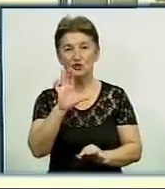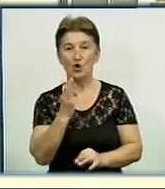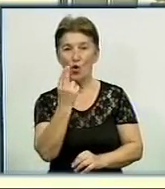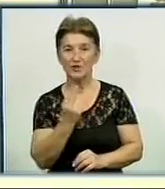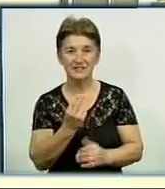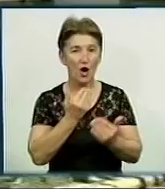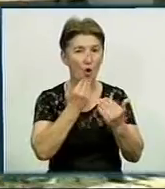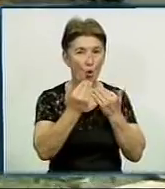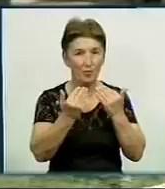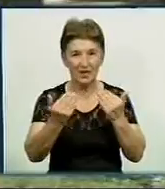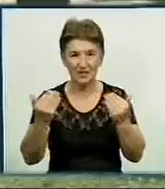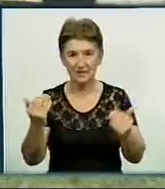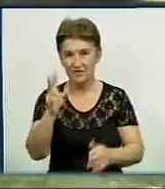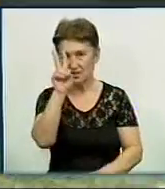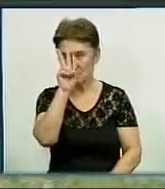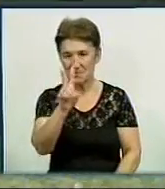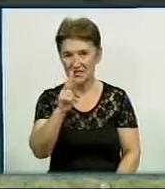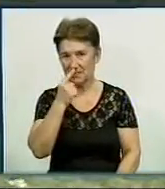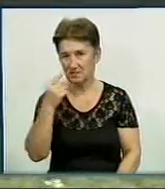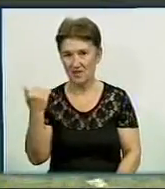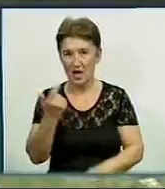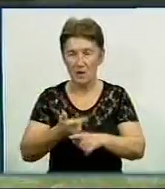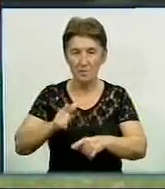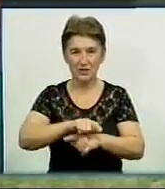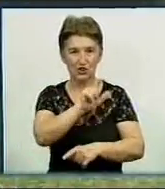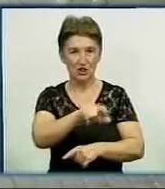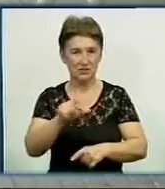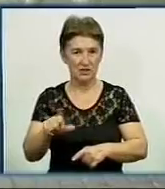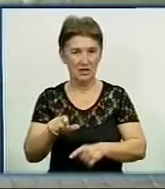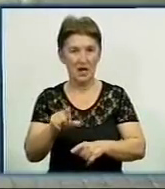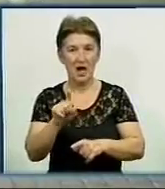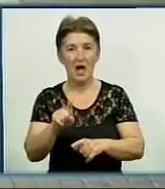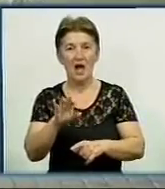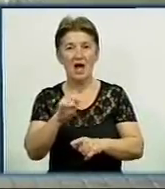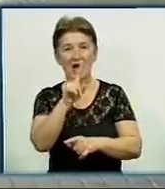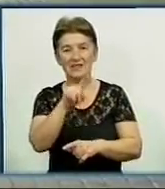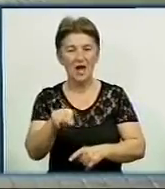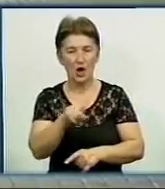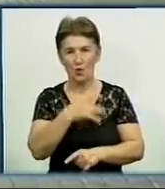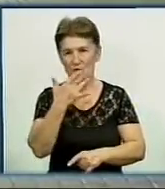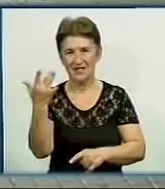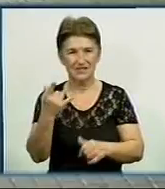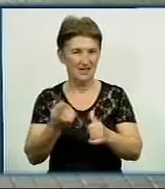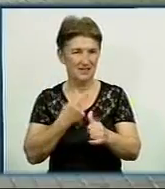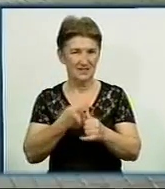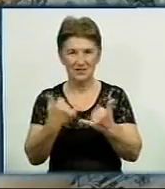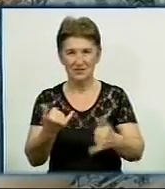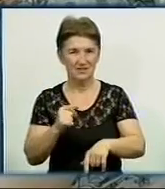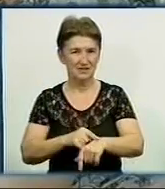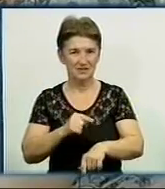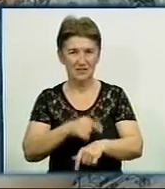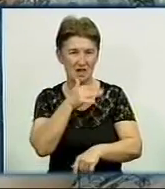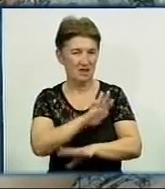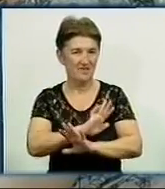яке провели на Кіровоградщині два місяці тому, більші жителів вважають, декомунізація не на часі. 70% респондентів на запитання